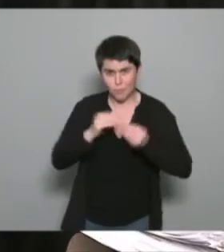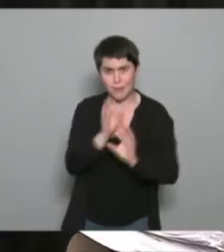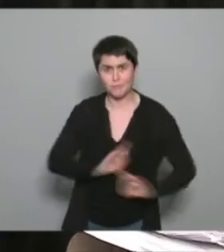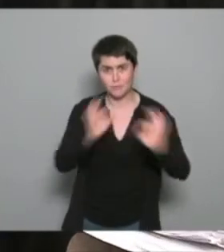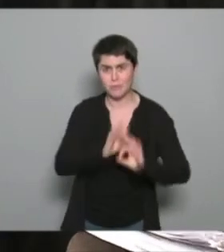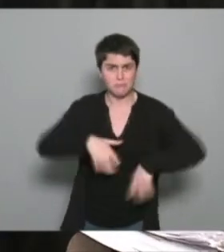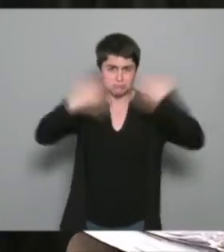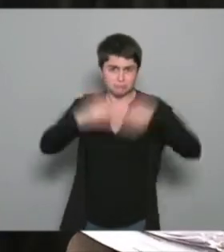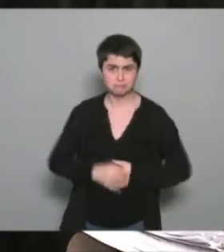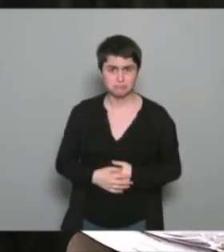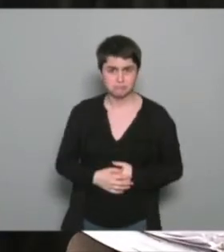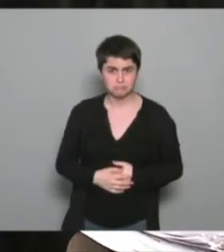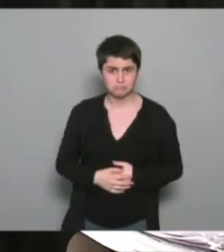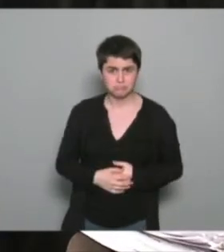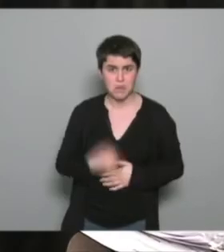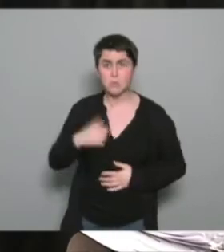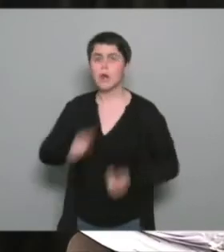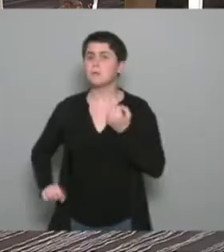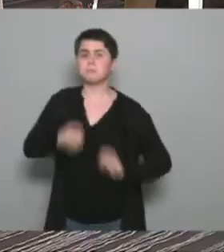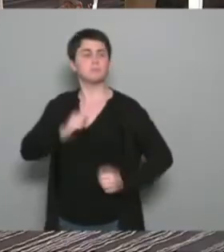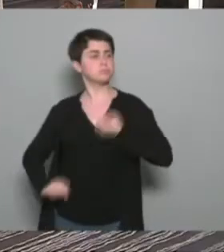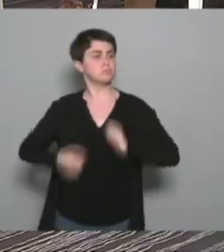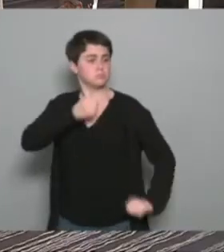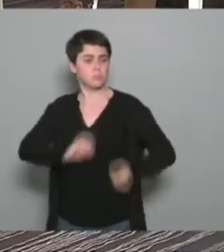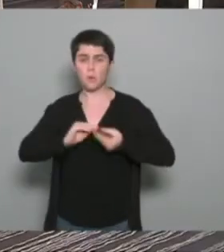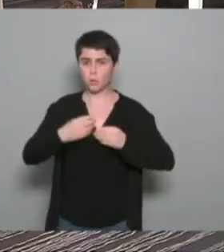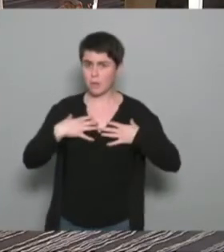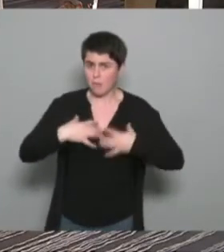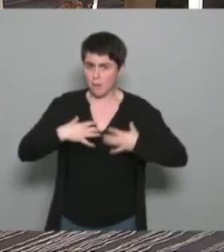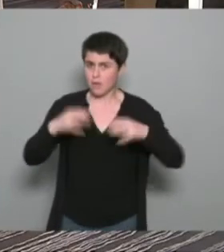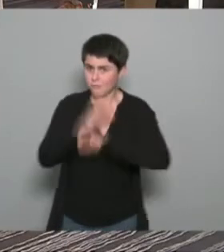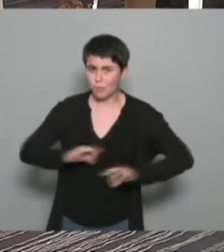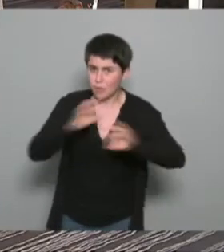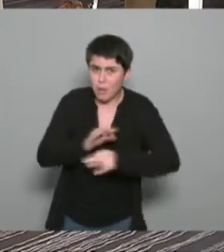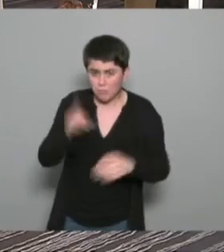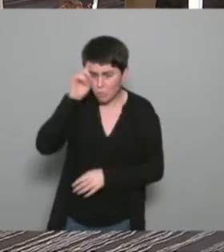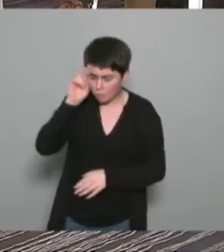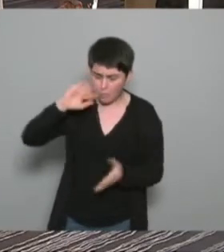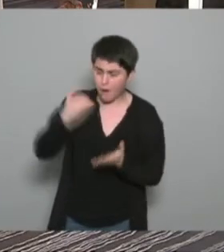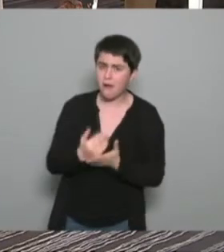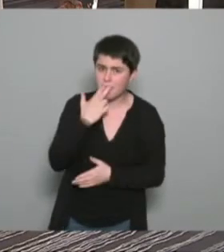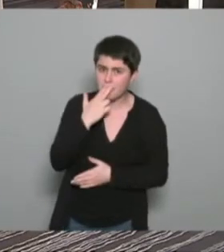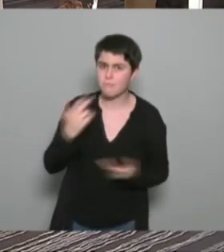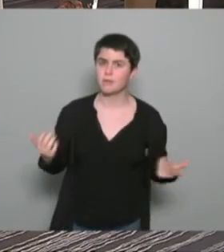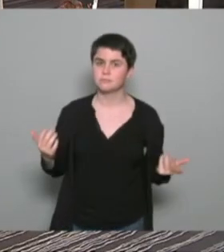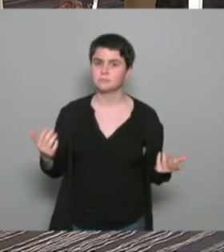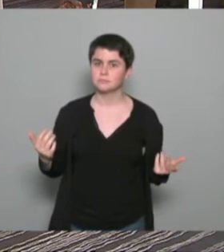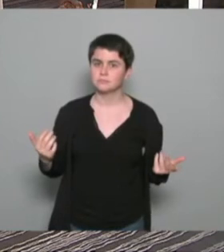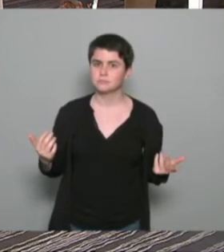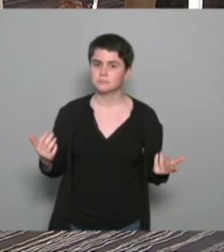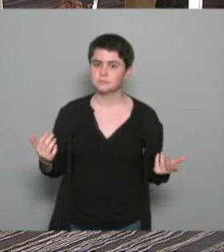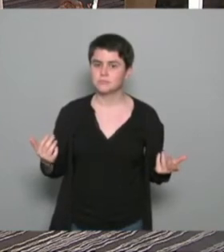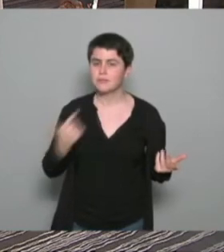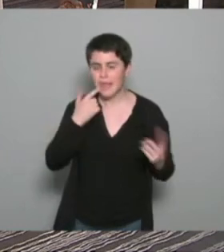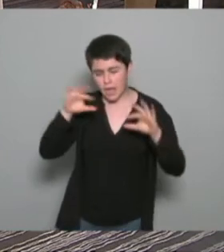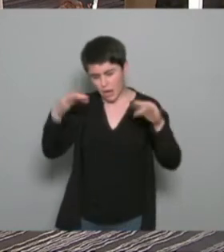pose pas de problème donc ça c'est difficile c'est-à-dire que avoir des perspectives que ça va impacter la santé si on ne change pas de